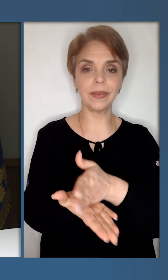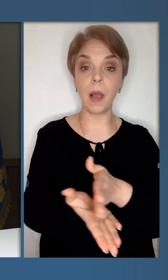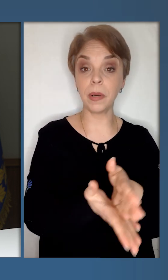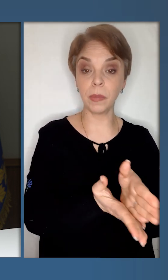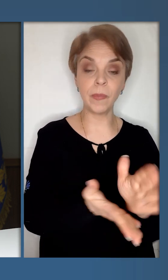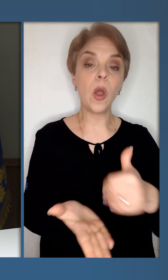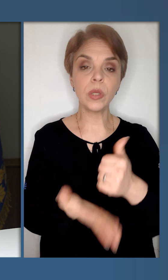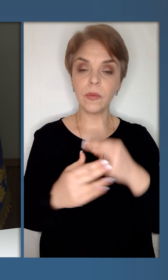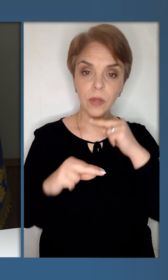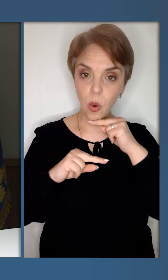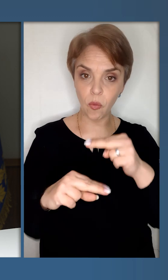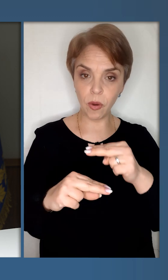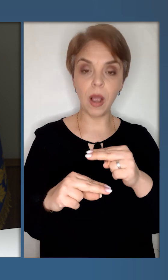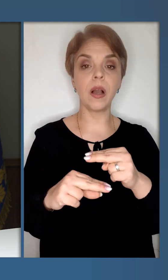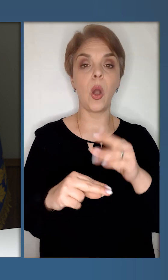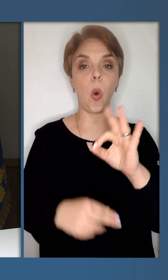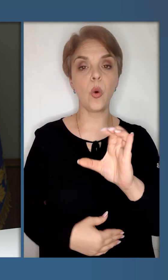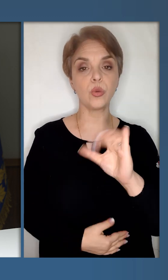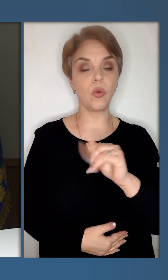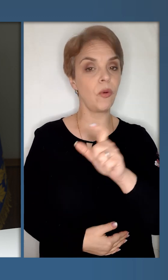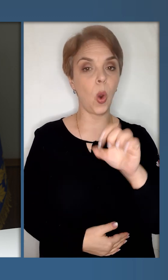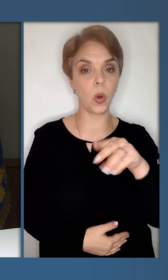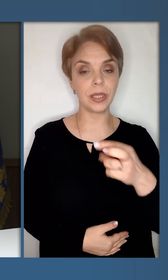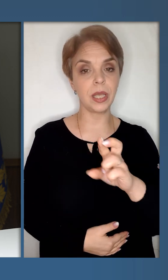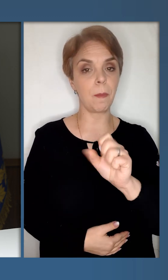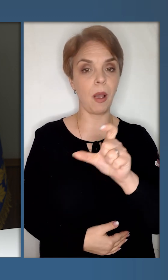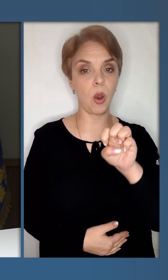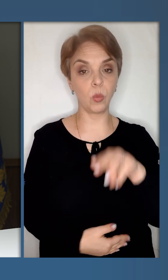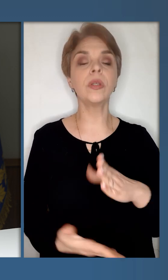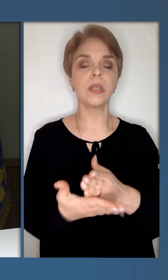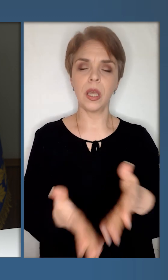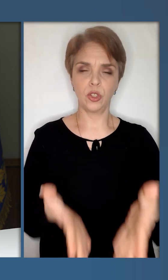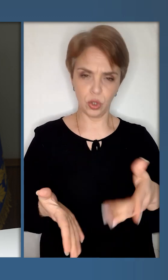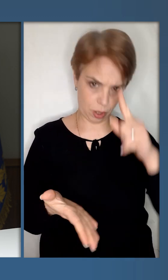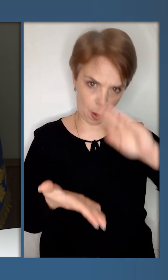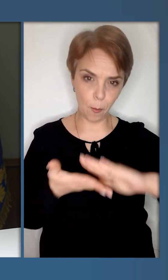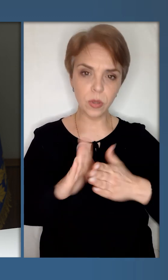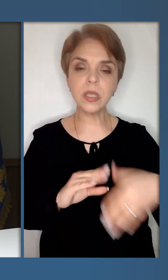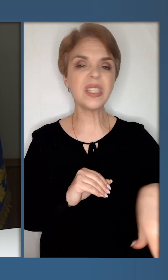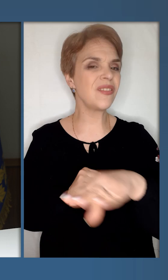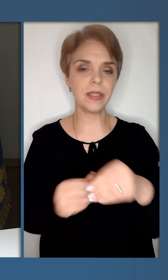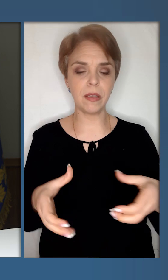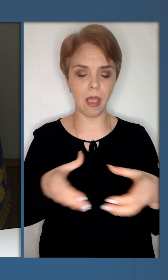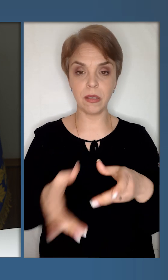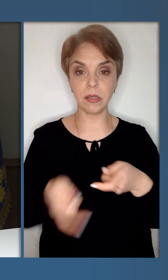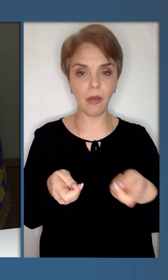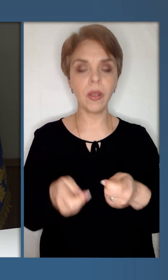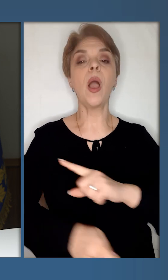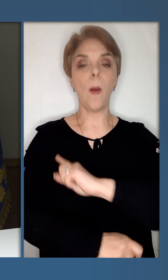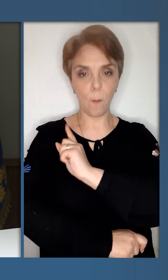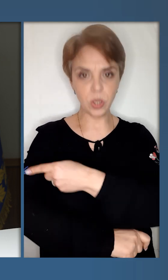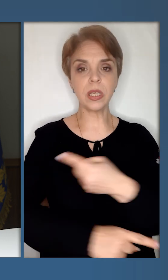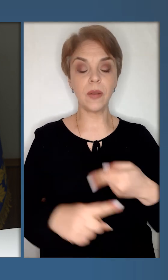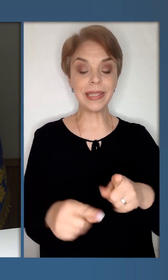напрямків. Основна увага у АСУФ – Хортиця і Бахмут. Є чітка позиція усієї ставки –